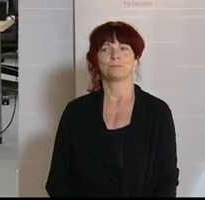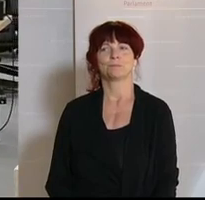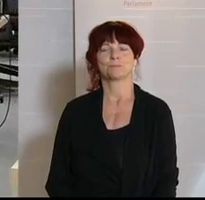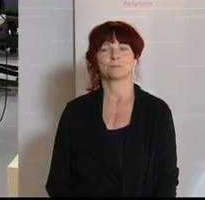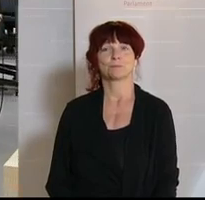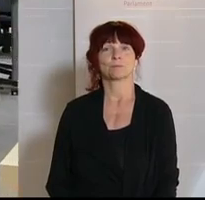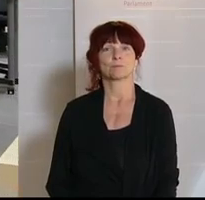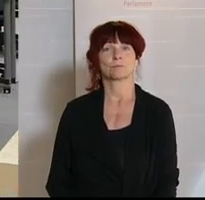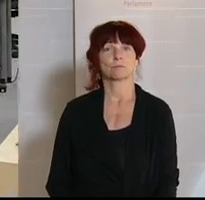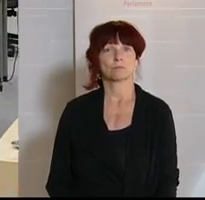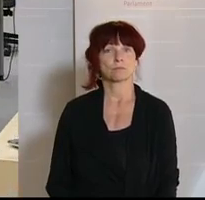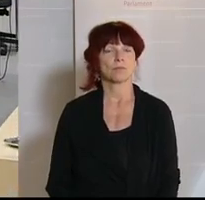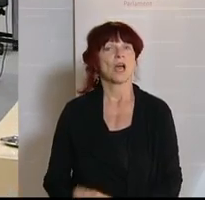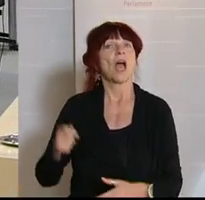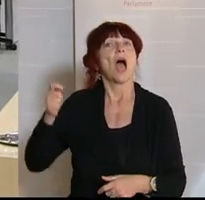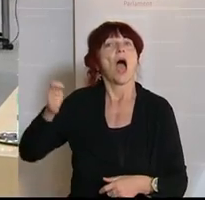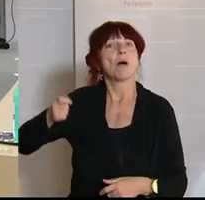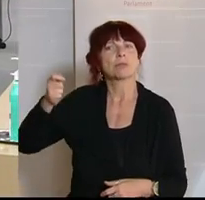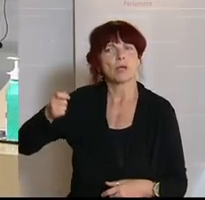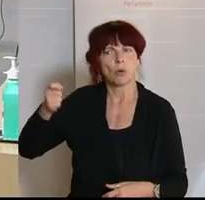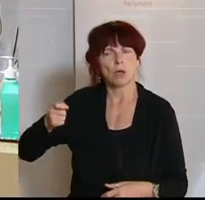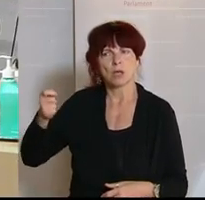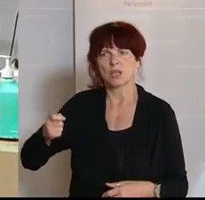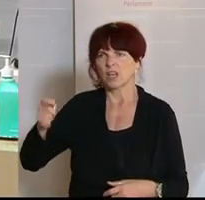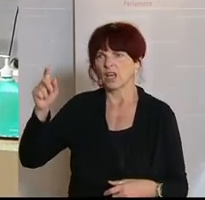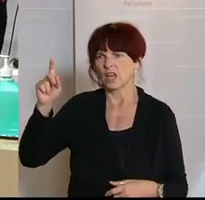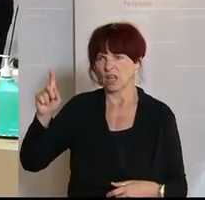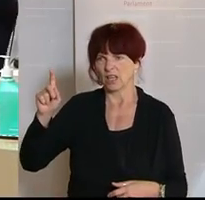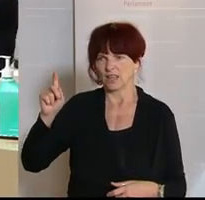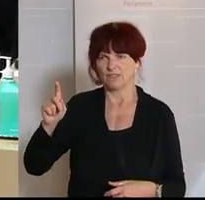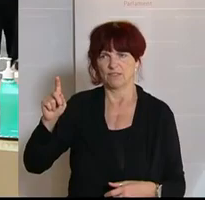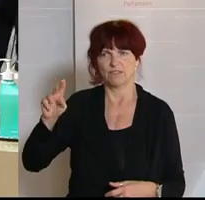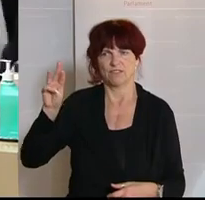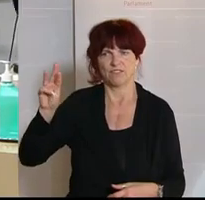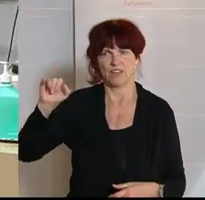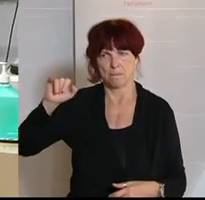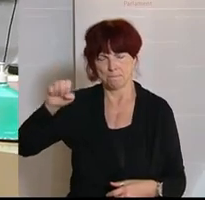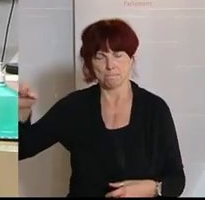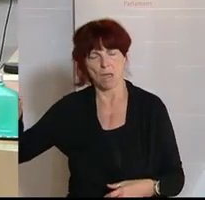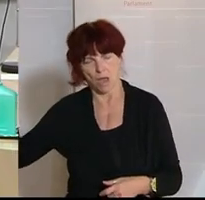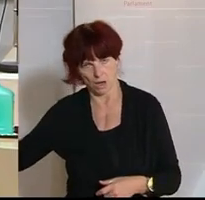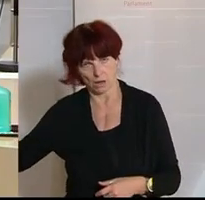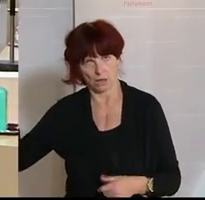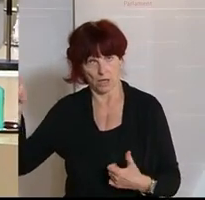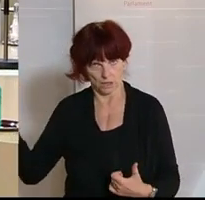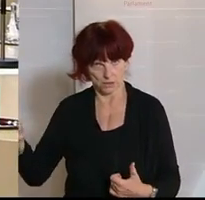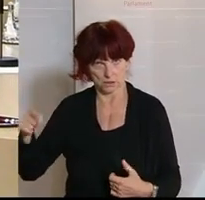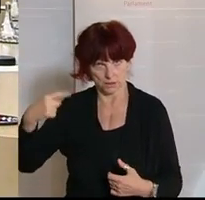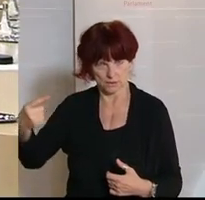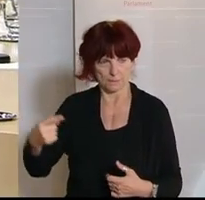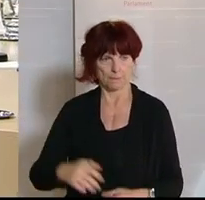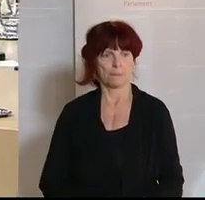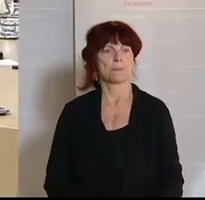Das war Bettina Zopf von der ÖVP und die SPÖ-Abgeordnete Petra Wimmer hat sich noch zu Wort